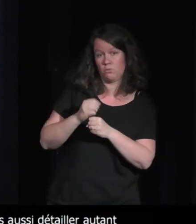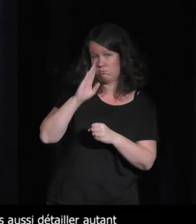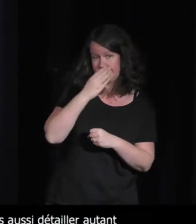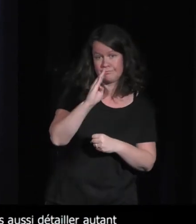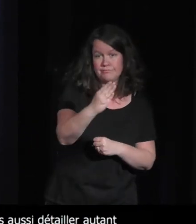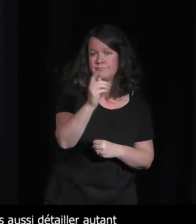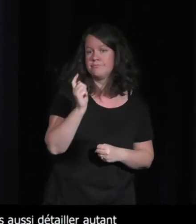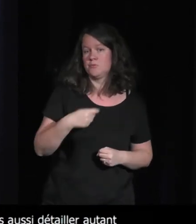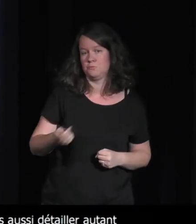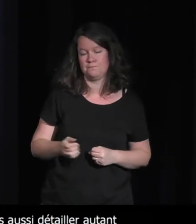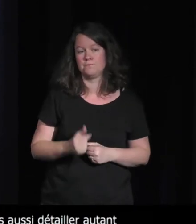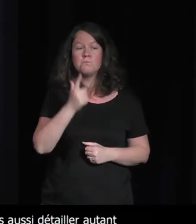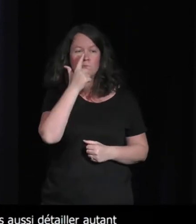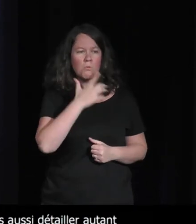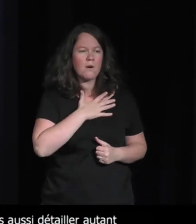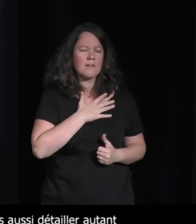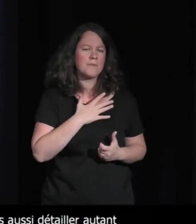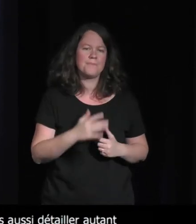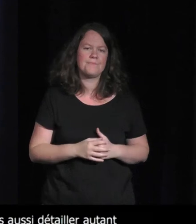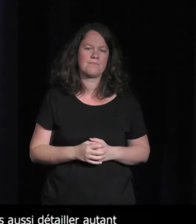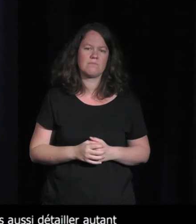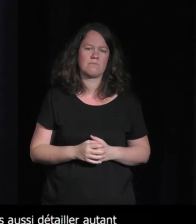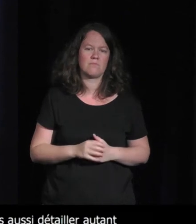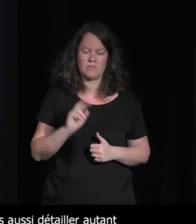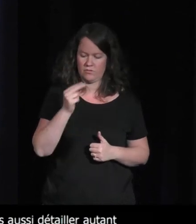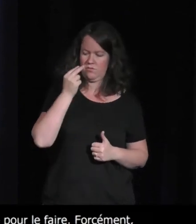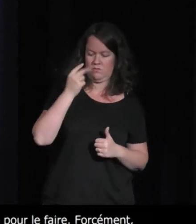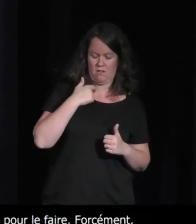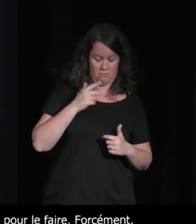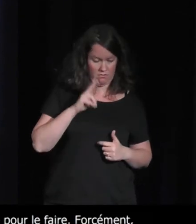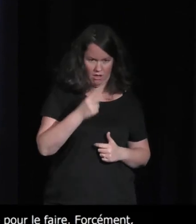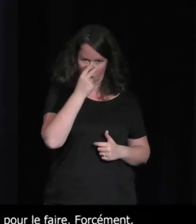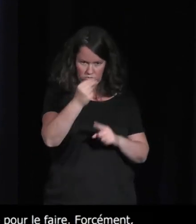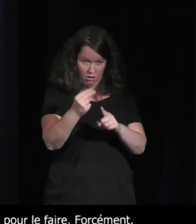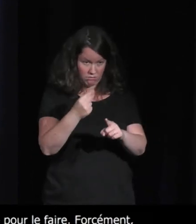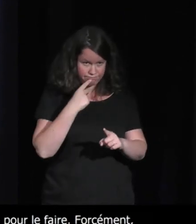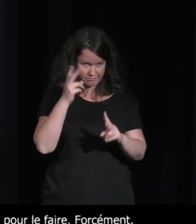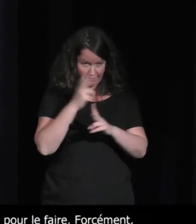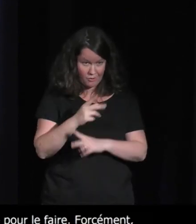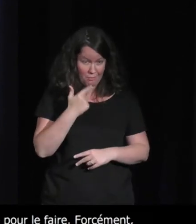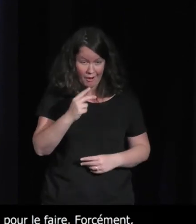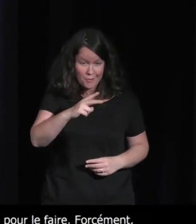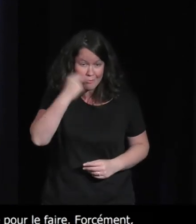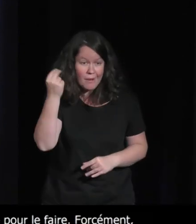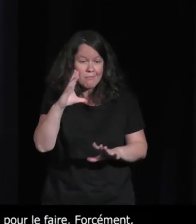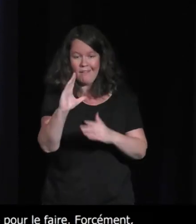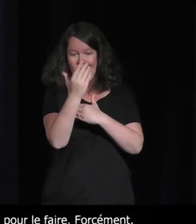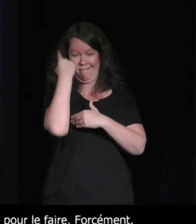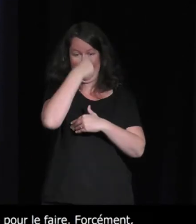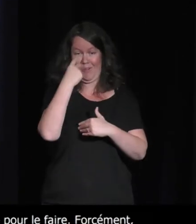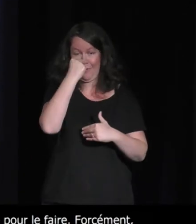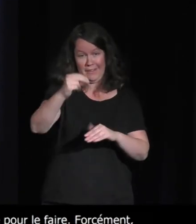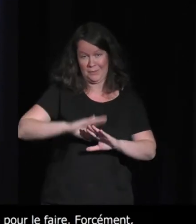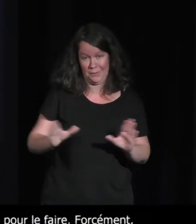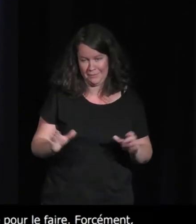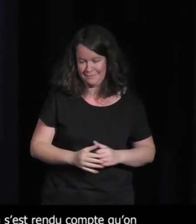ça a été cette histoire de se rendre compte qu'en fait on est en train de raconter une histoire humaine avec un animal et est-ce